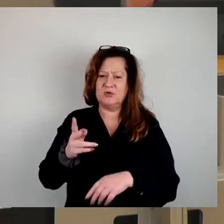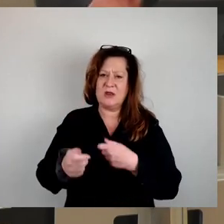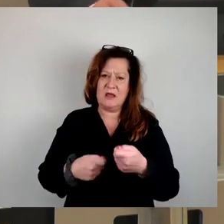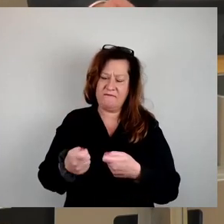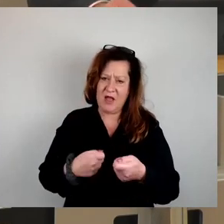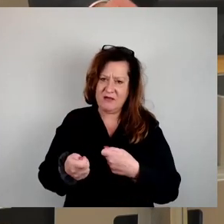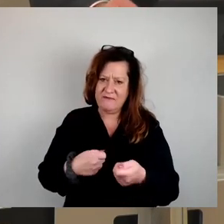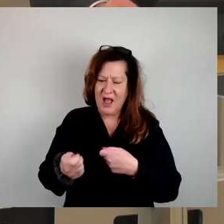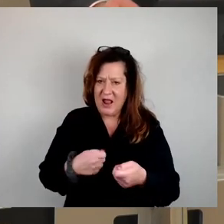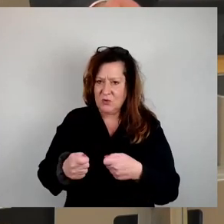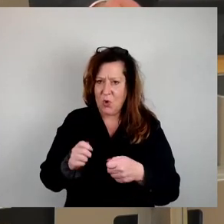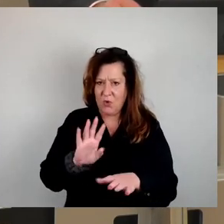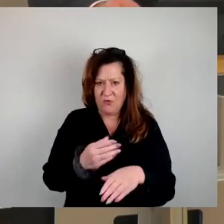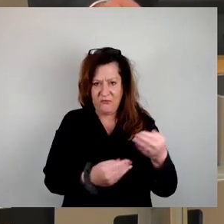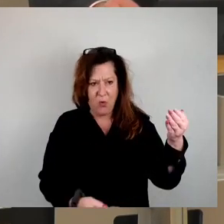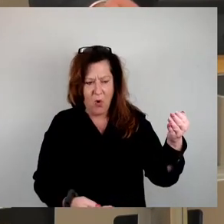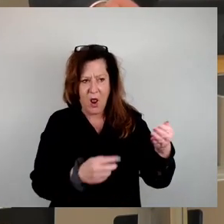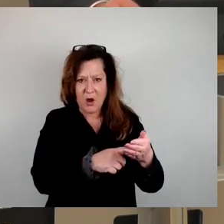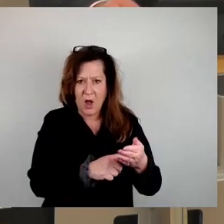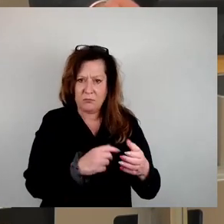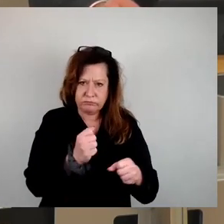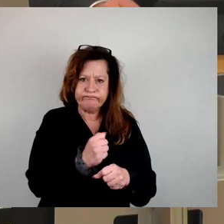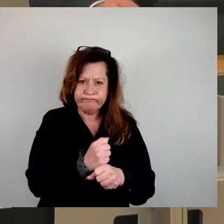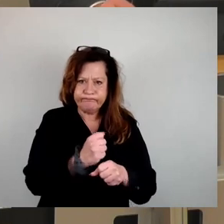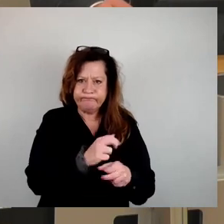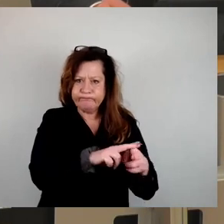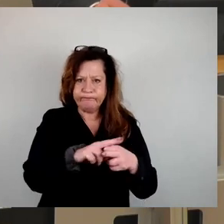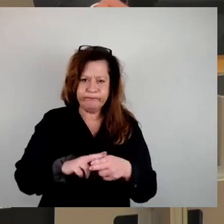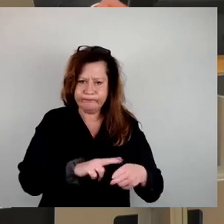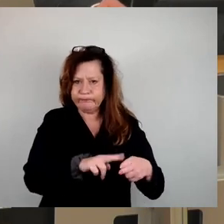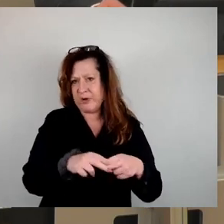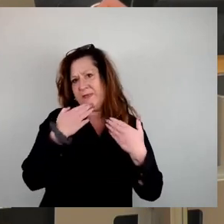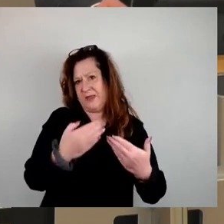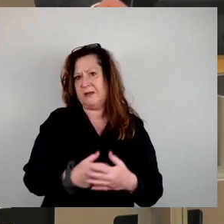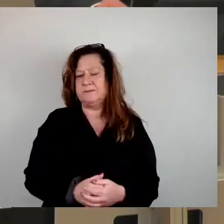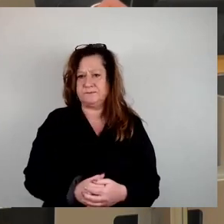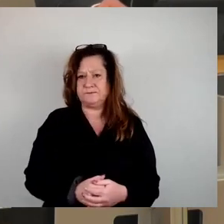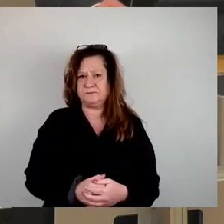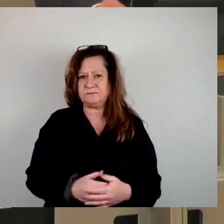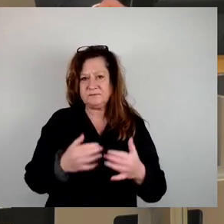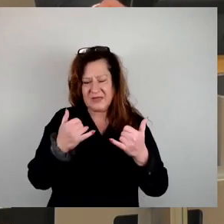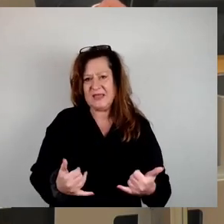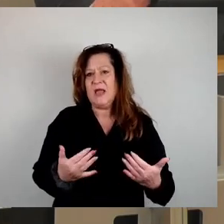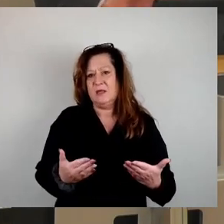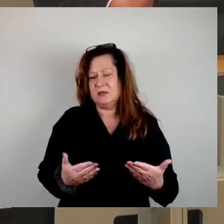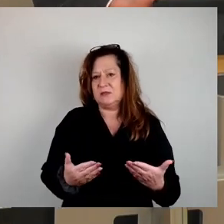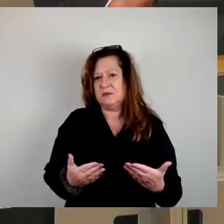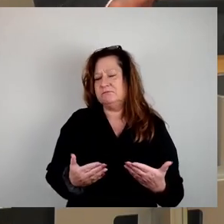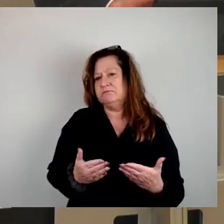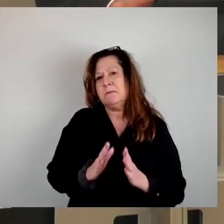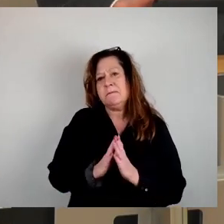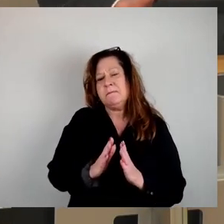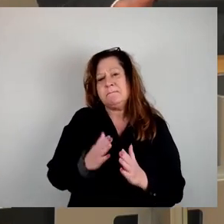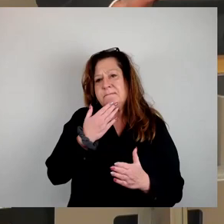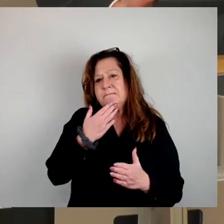Vorlage und der entsprechenden Vorbereitung gearbeitet haben. Nun bleibt es an mir, Sie um breite Zustimmung zu bitten. Vielen